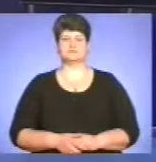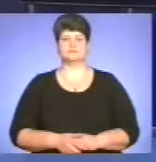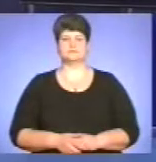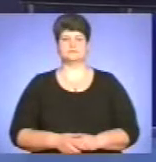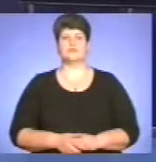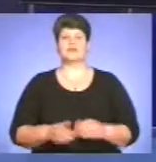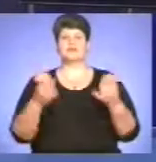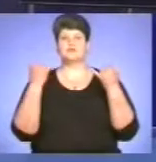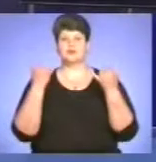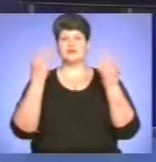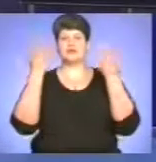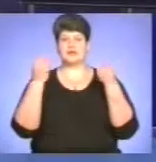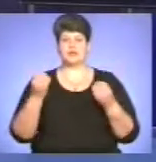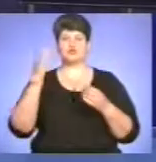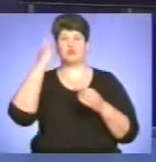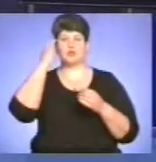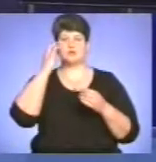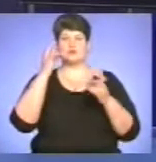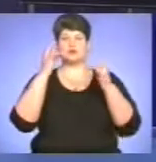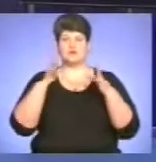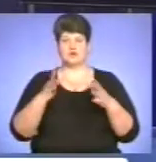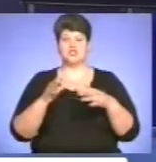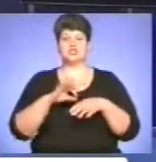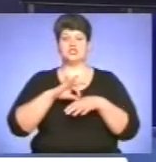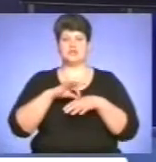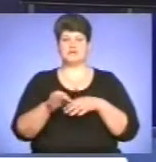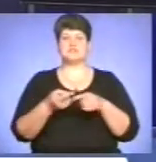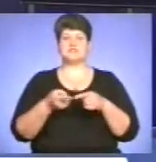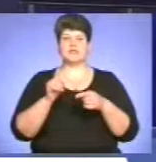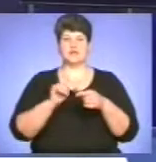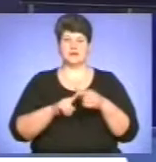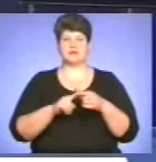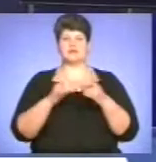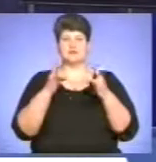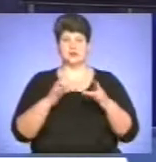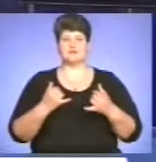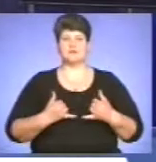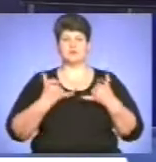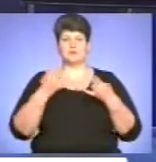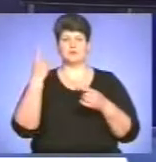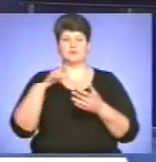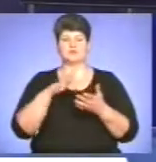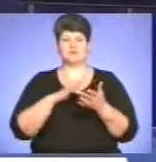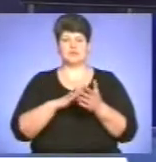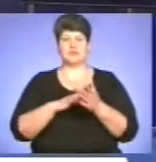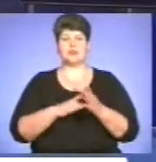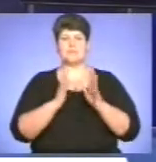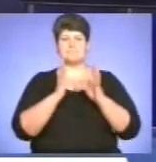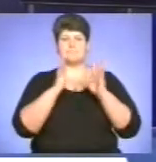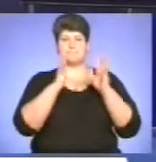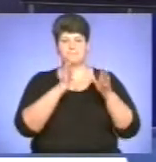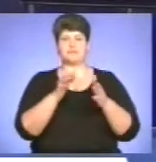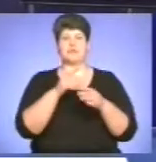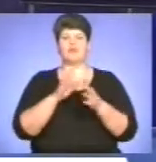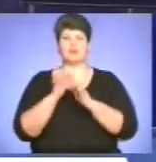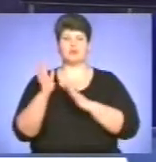Сьогодні день Чорнобильської катастрофи. Жертв цієї трагедії вшанували в обласному центрі. На мітинг реквім у парку національного